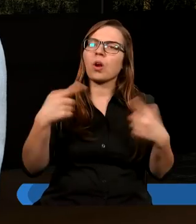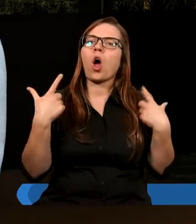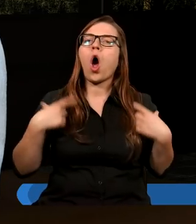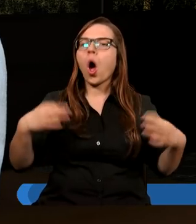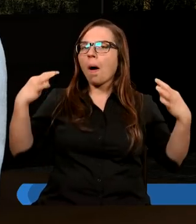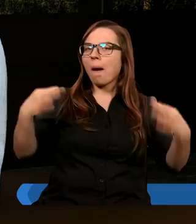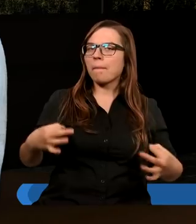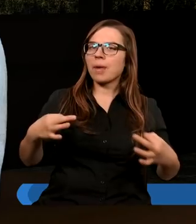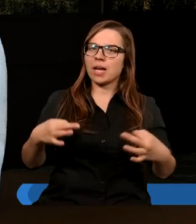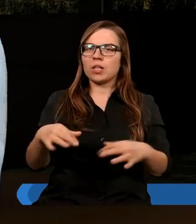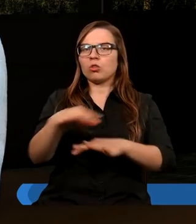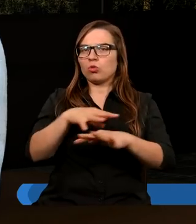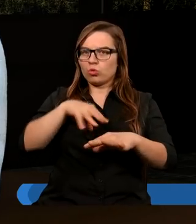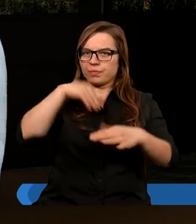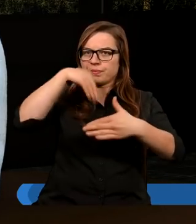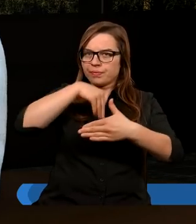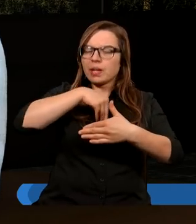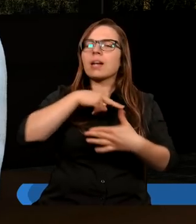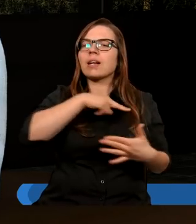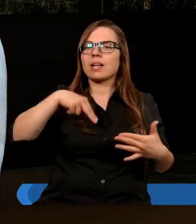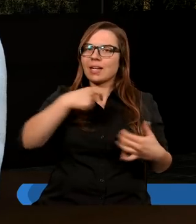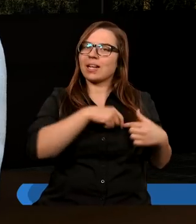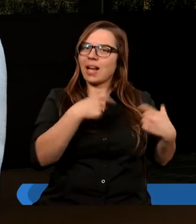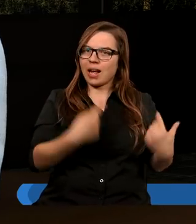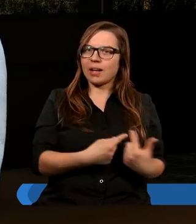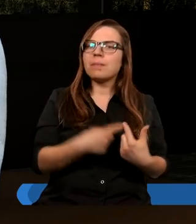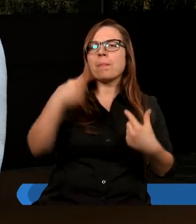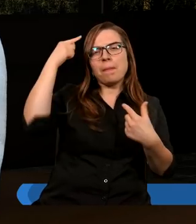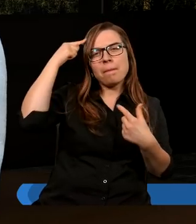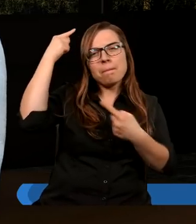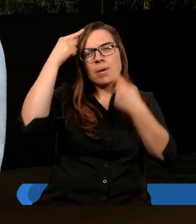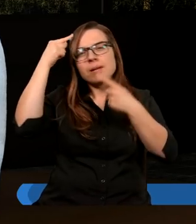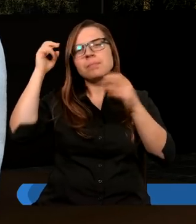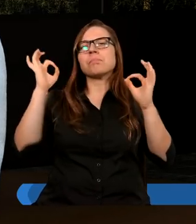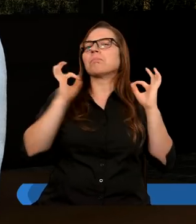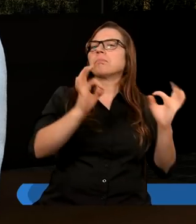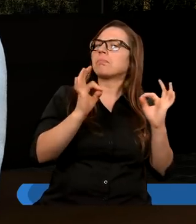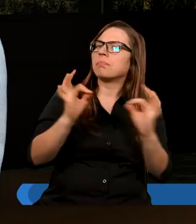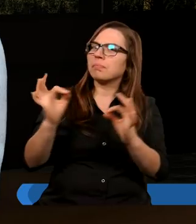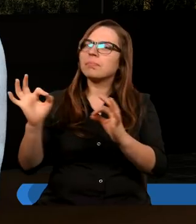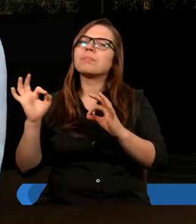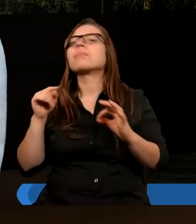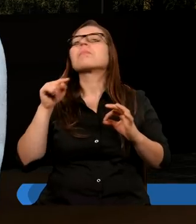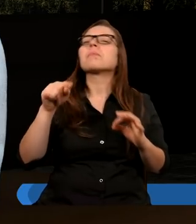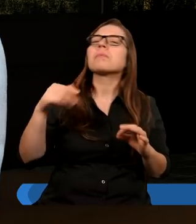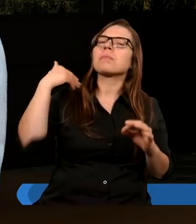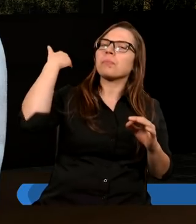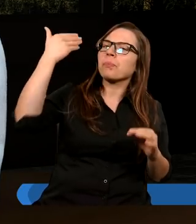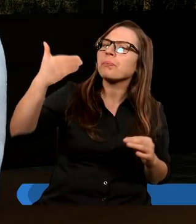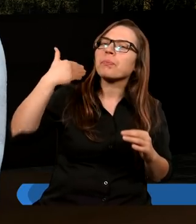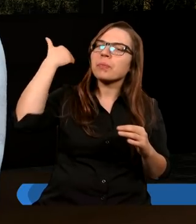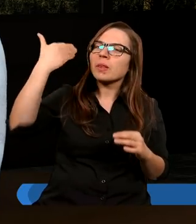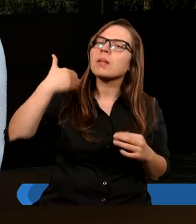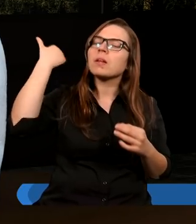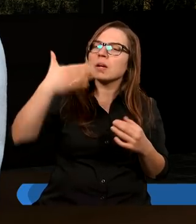Duchu Święty, abyś kierował nasze myśli, aby to, co będzie wypowiadane,